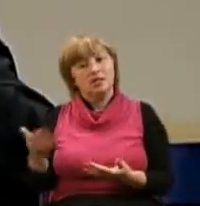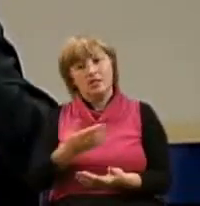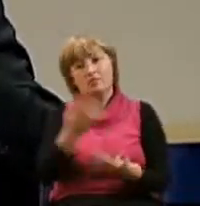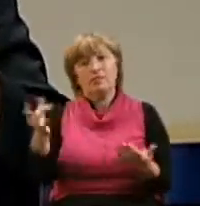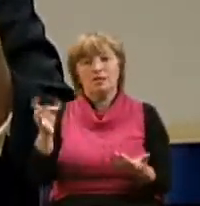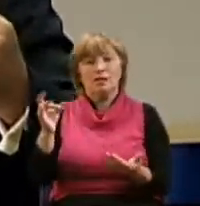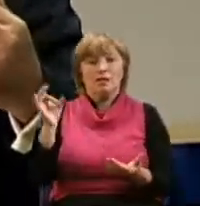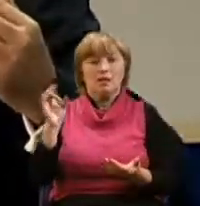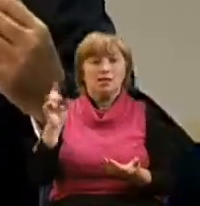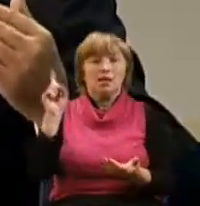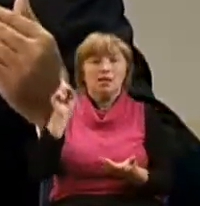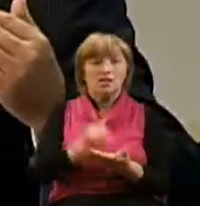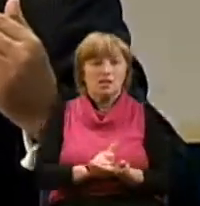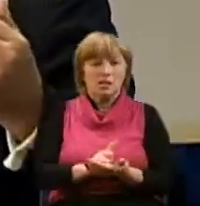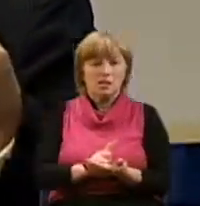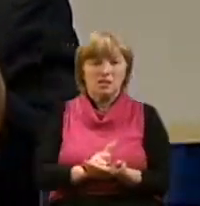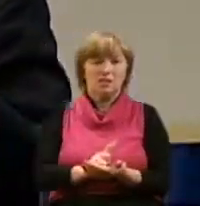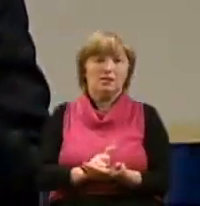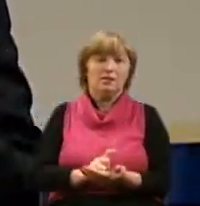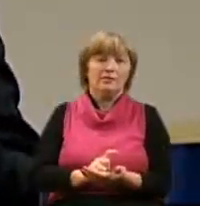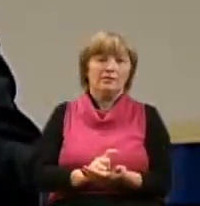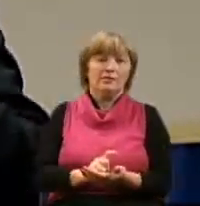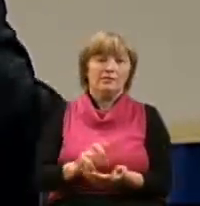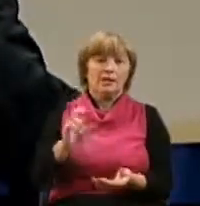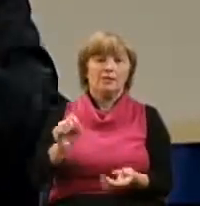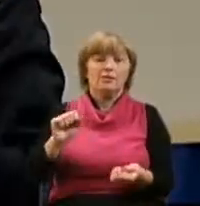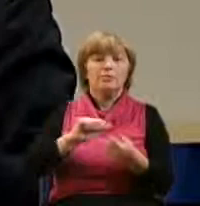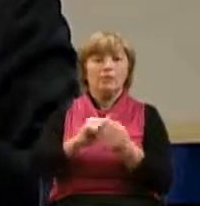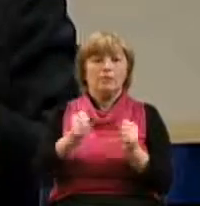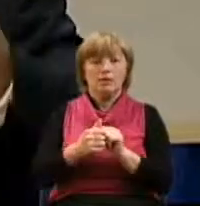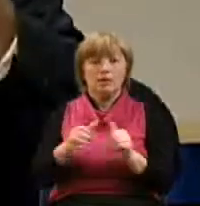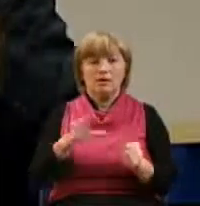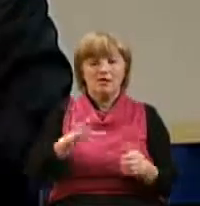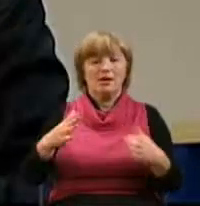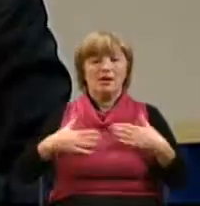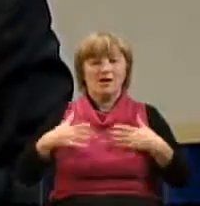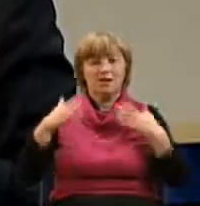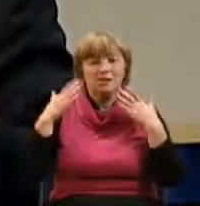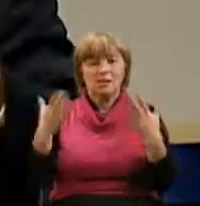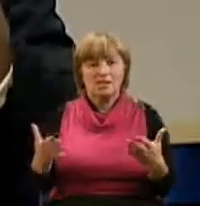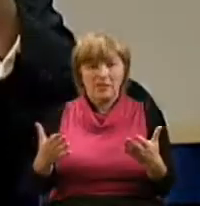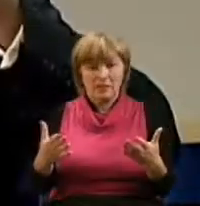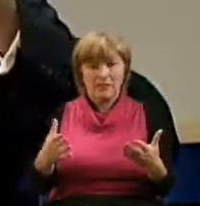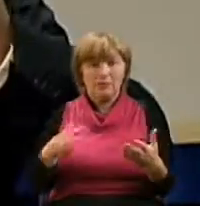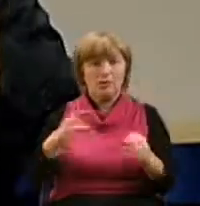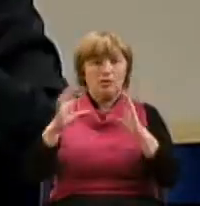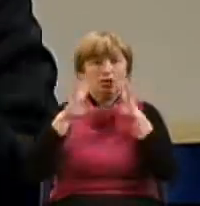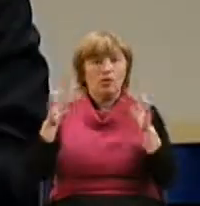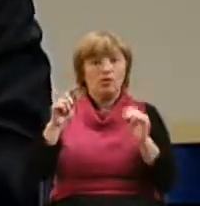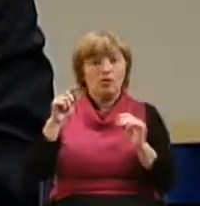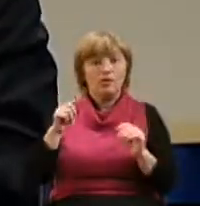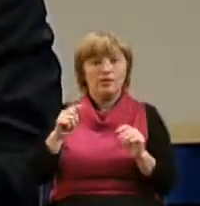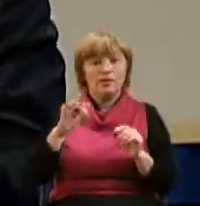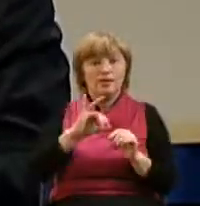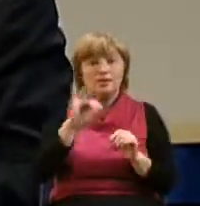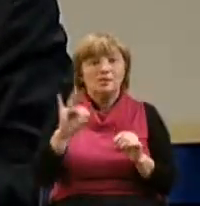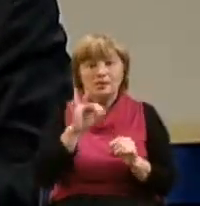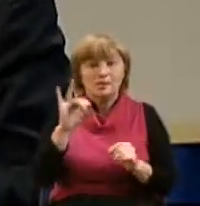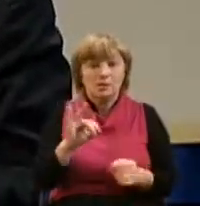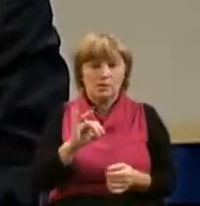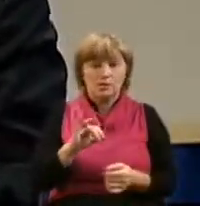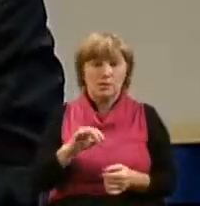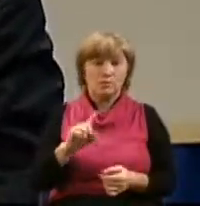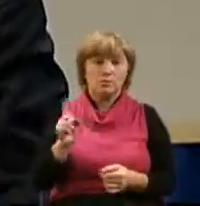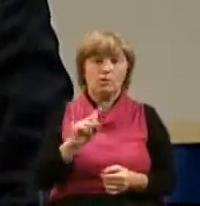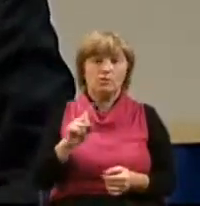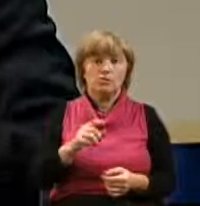занять эту позицию, чтобы, подобно Петру, быть инициативными, быть активными, быть духовно любознательными, для того,